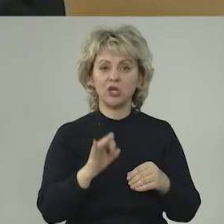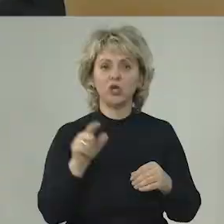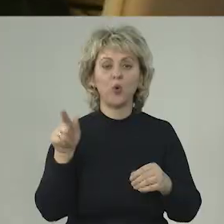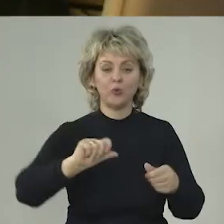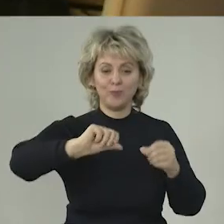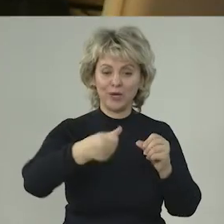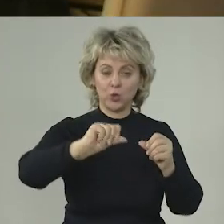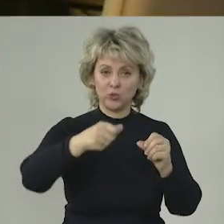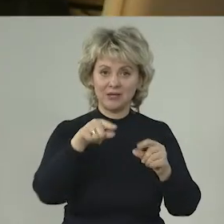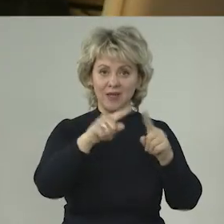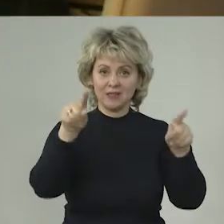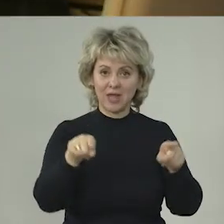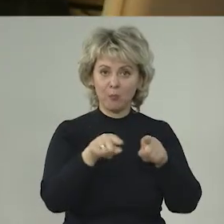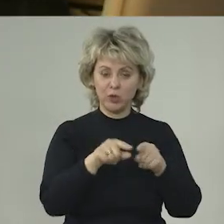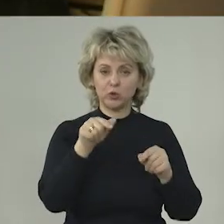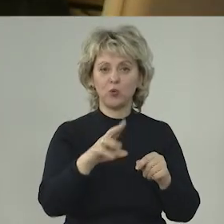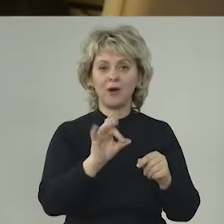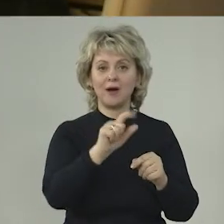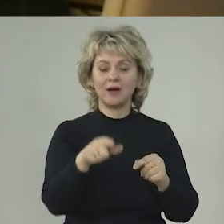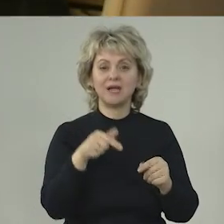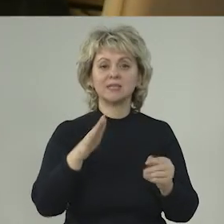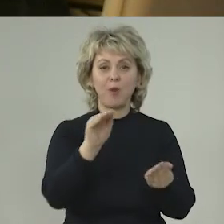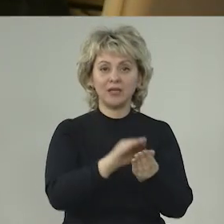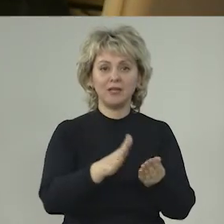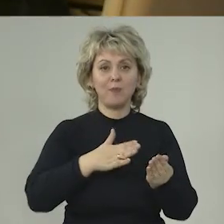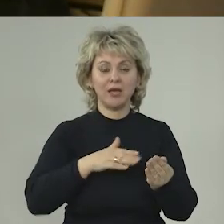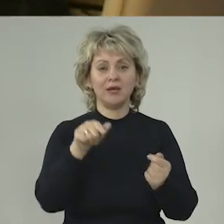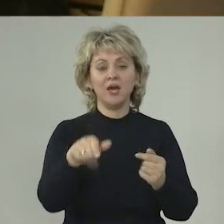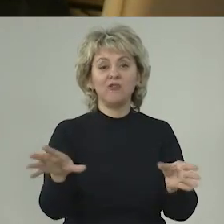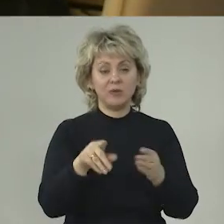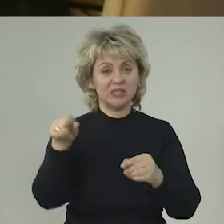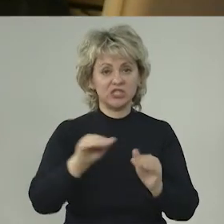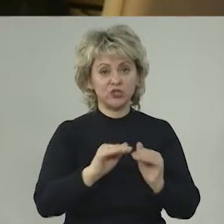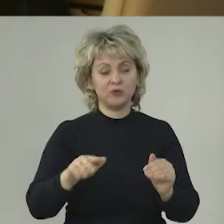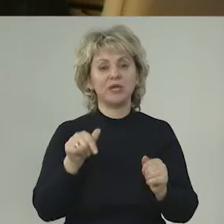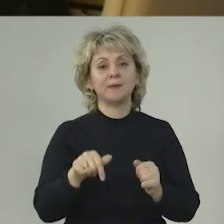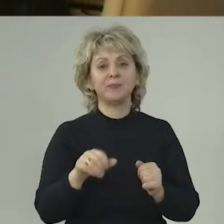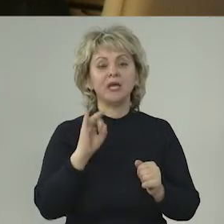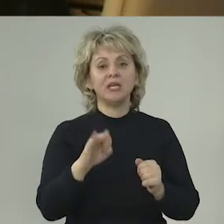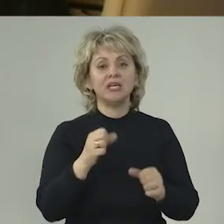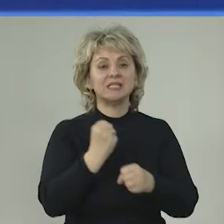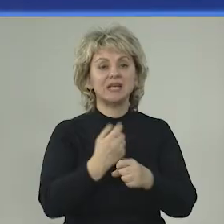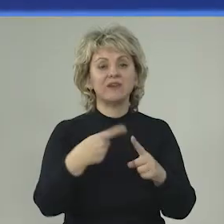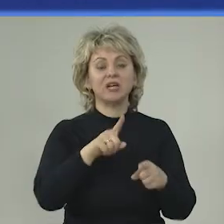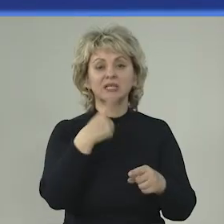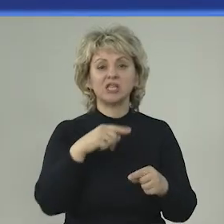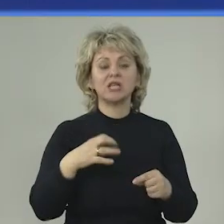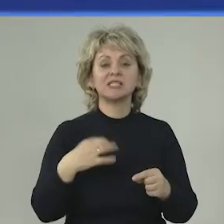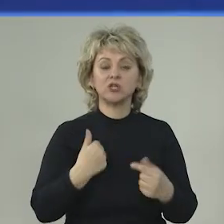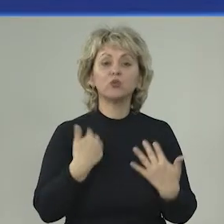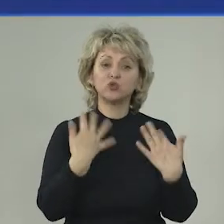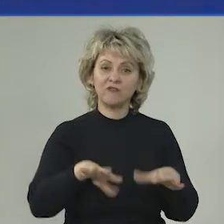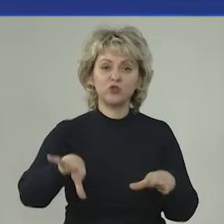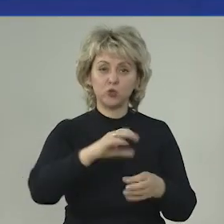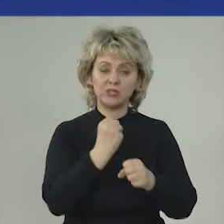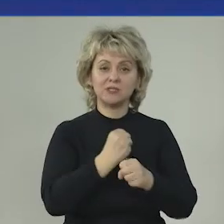И он прикрутил табличку как раз с одним из моих детей. Значит, и сделав это, сказал сын, а вот